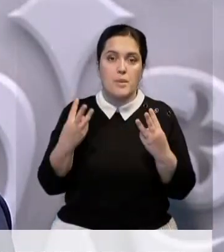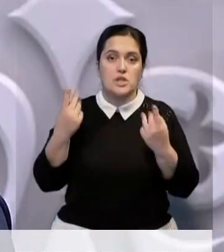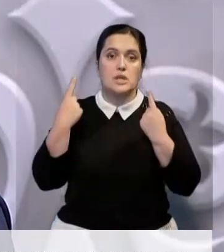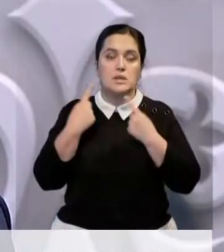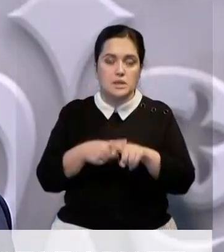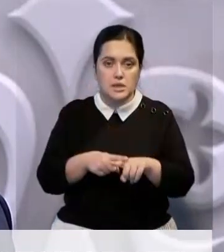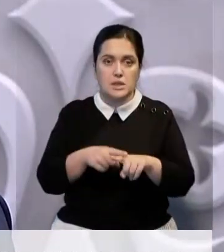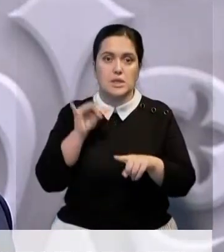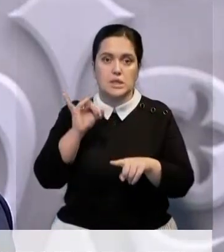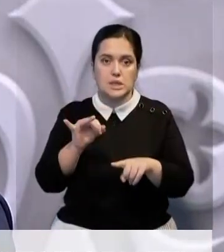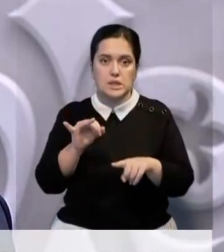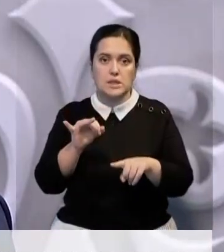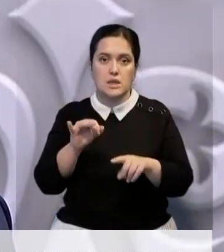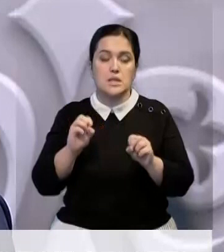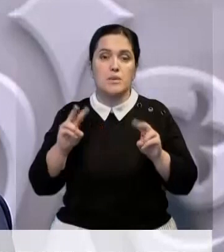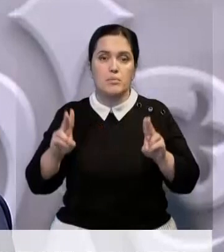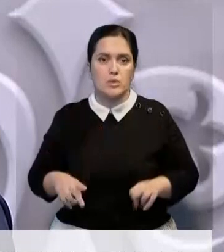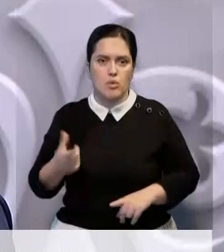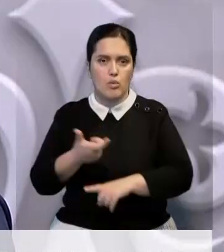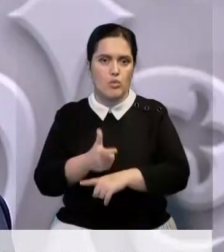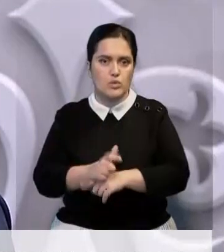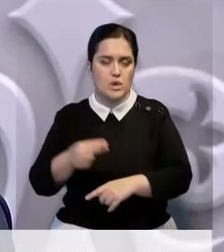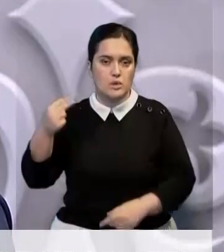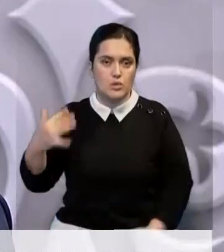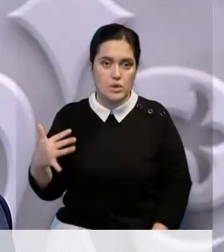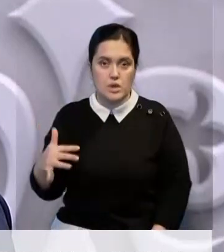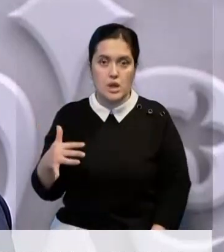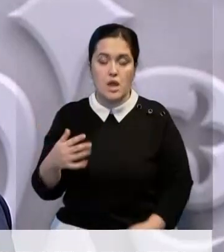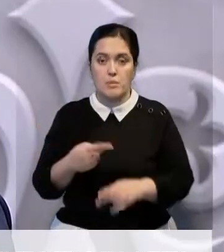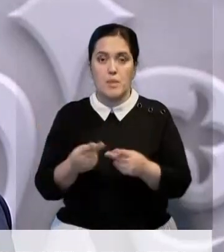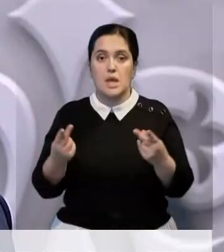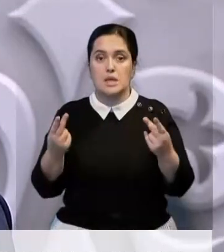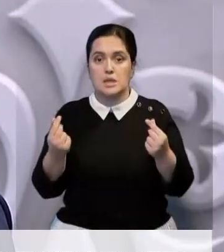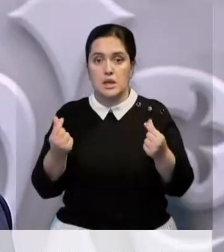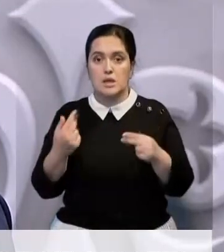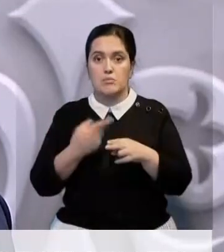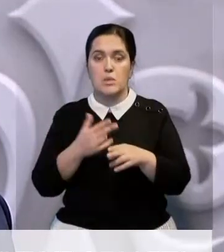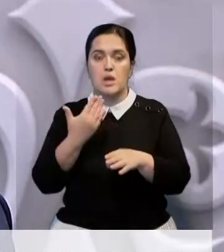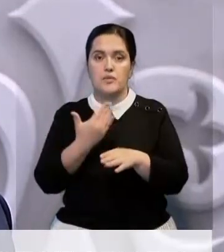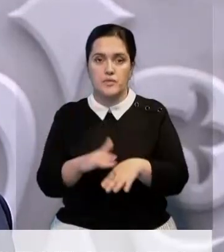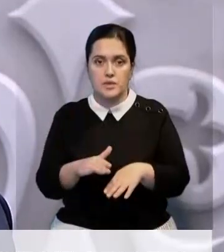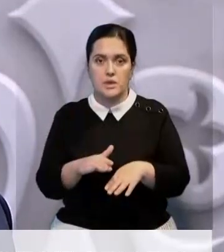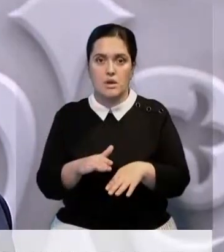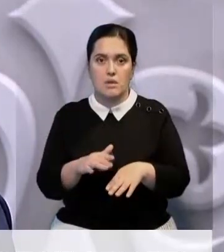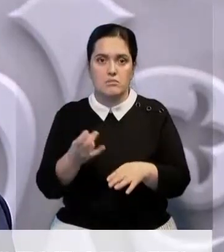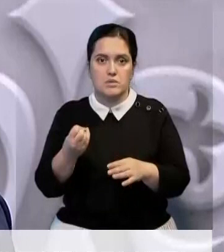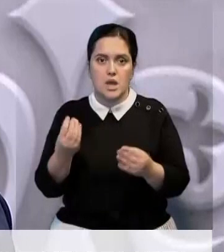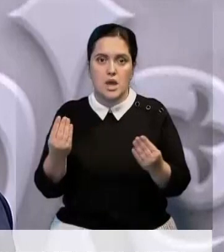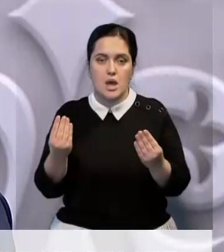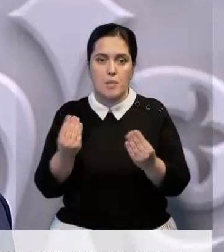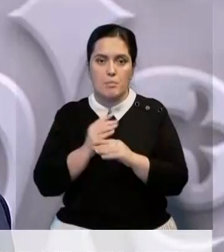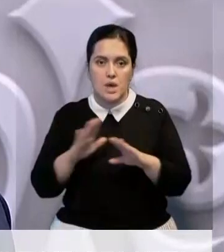техники и вообще специализированной техники, она очень высока. И количество денег и средств, которые выделяются, но они на сегодняшний день не позволяют